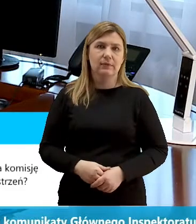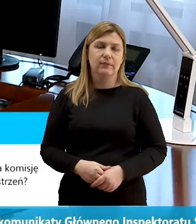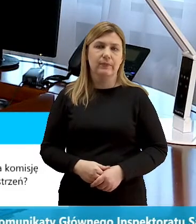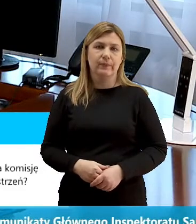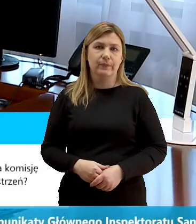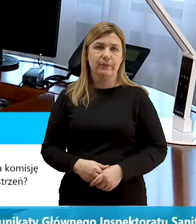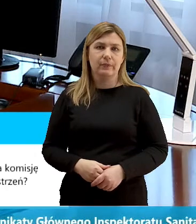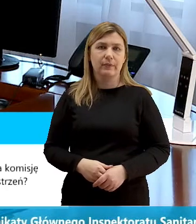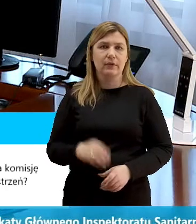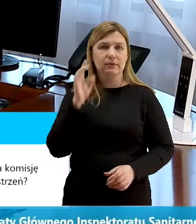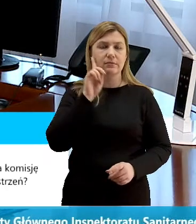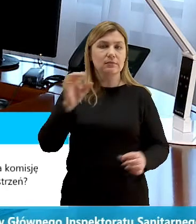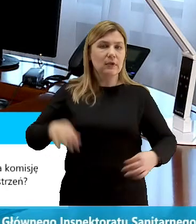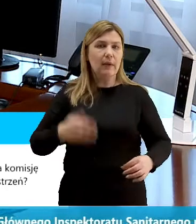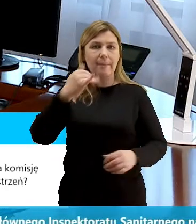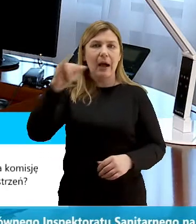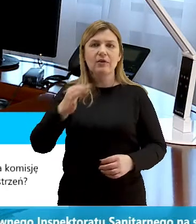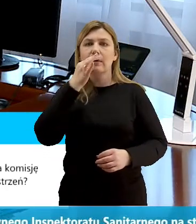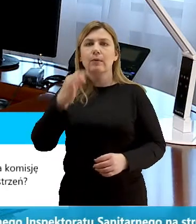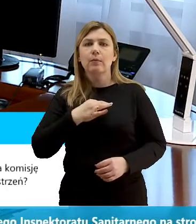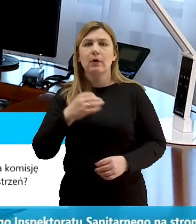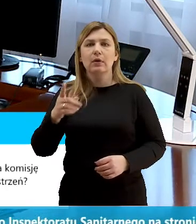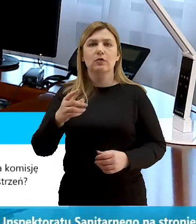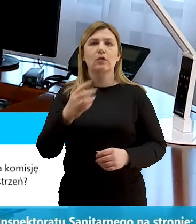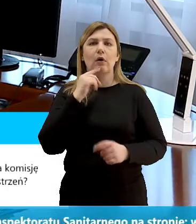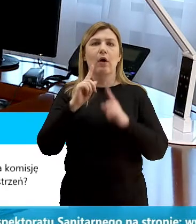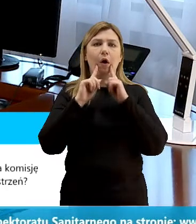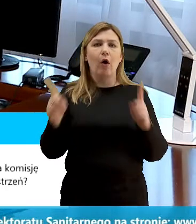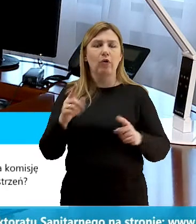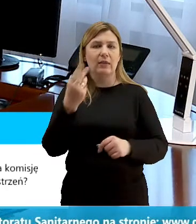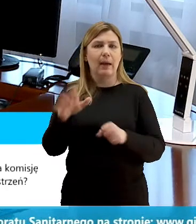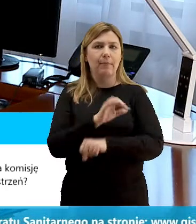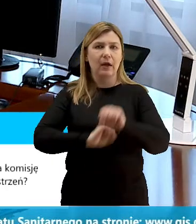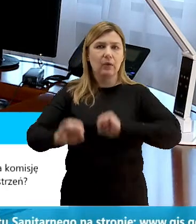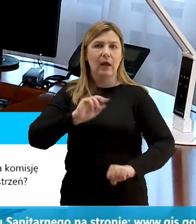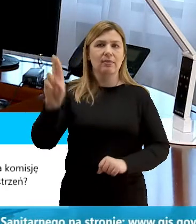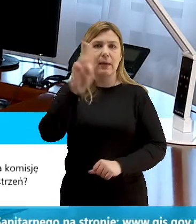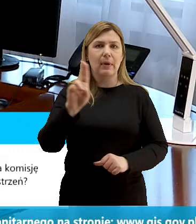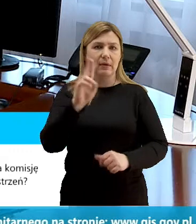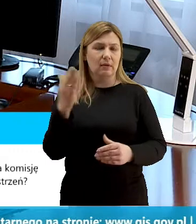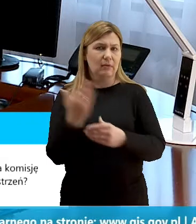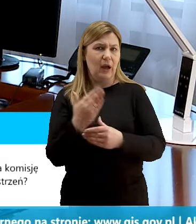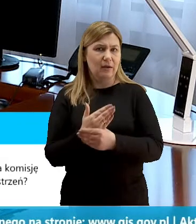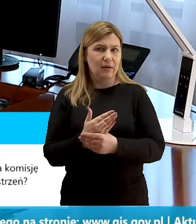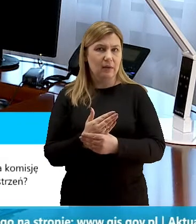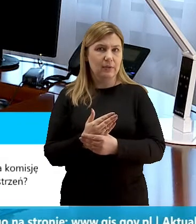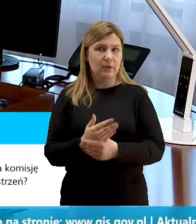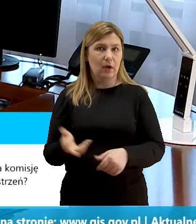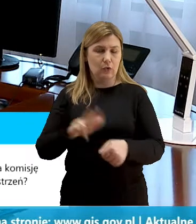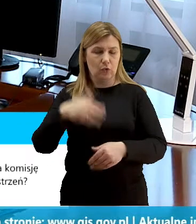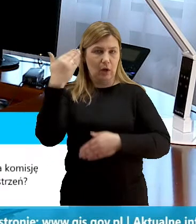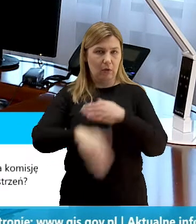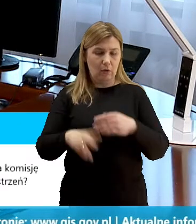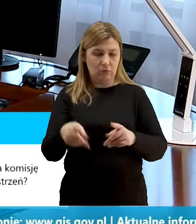Pan Maciej pyta, co z oczyniami o niepełnosprawności i niebieskimi kartami, które kończą termin ważności, a